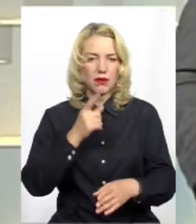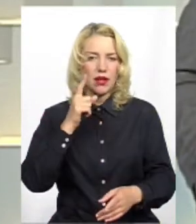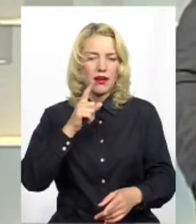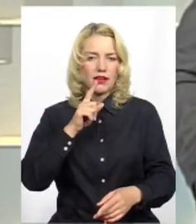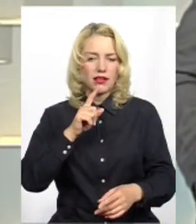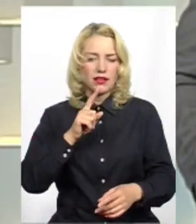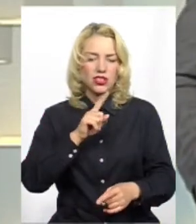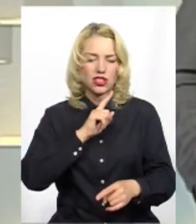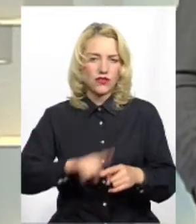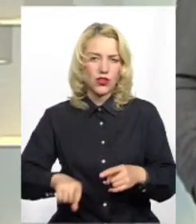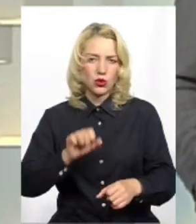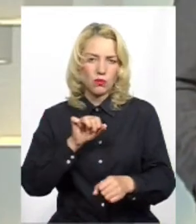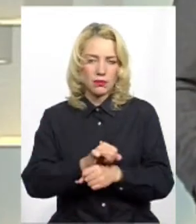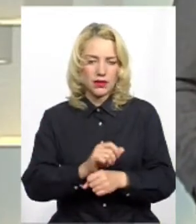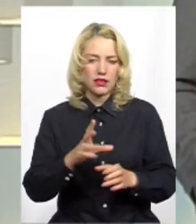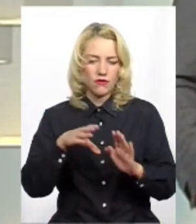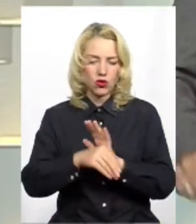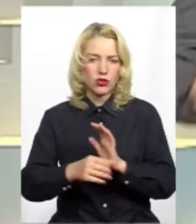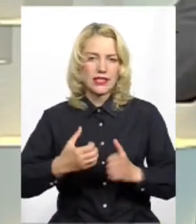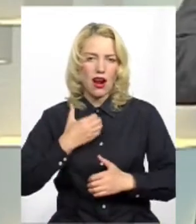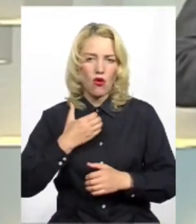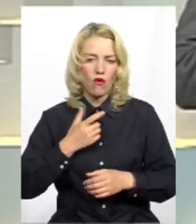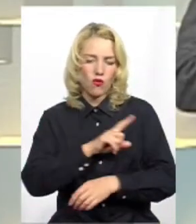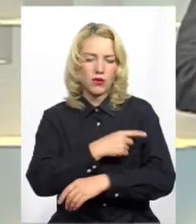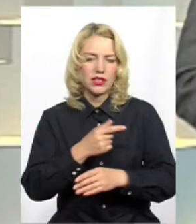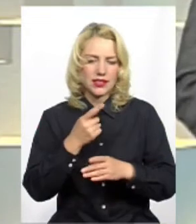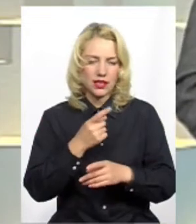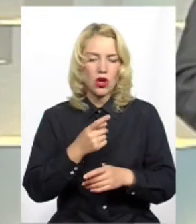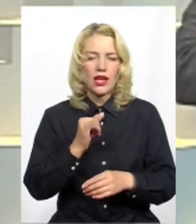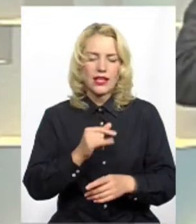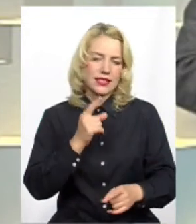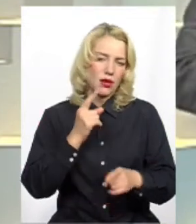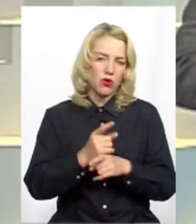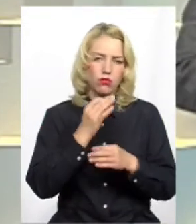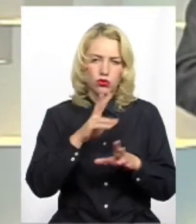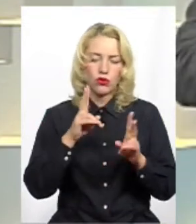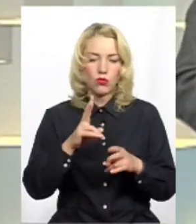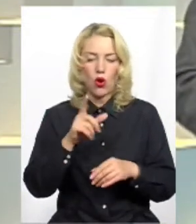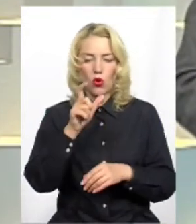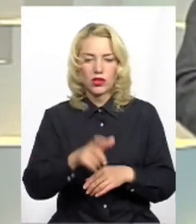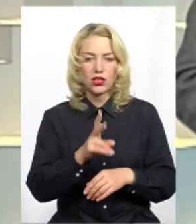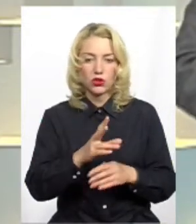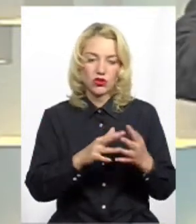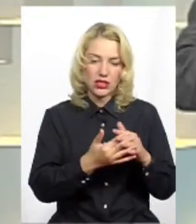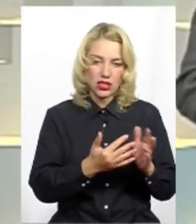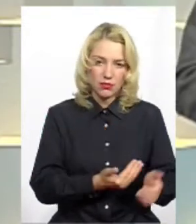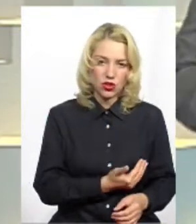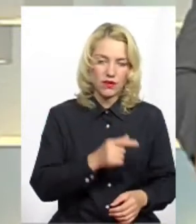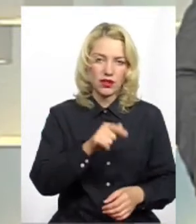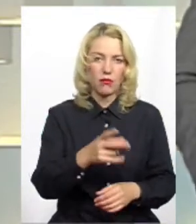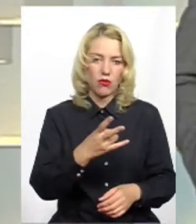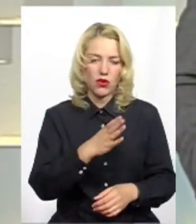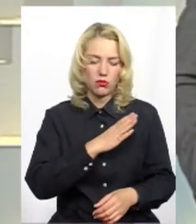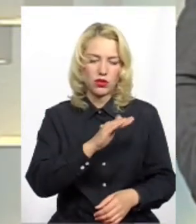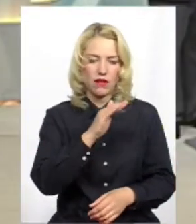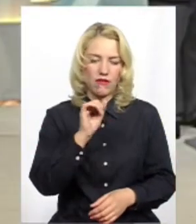вводити страхову медицину і заборонити будь-кому. Тому що незалежно, де людина проживає, вона повинна. Одна людина в селі проживає, там повинен,